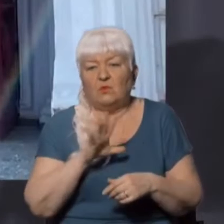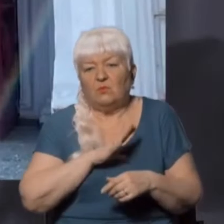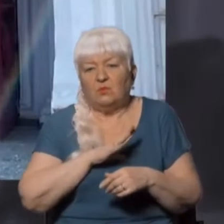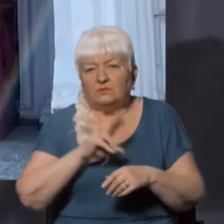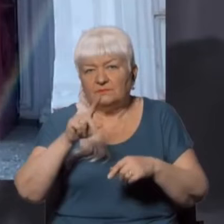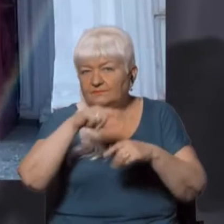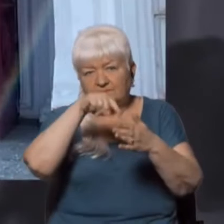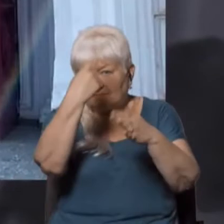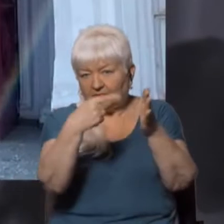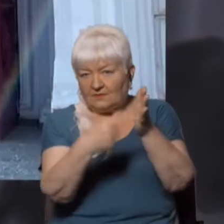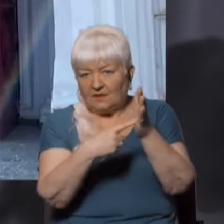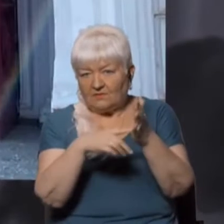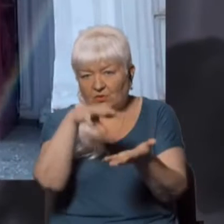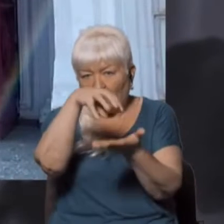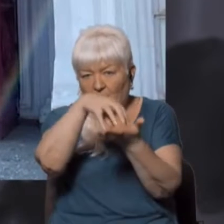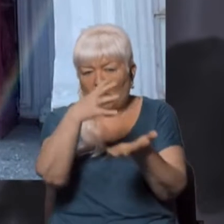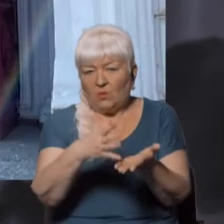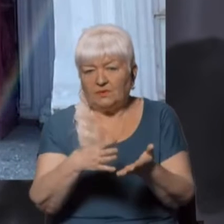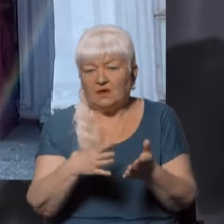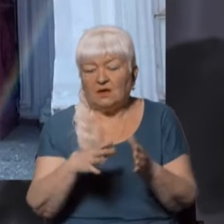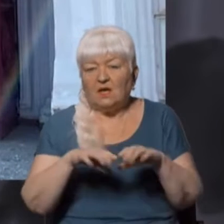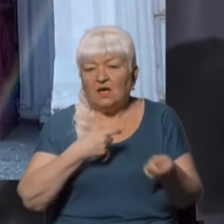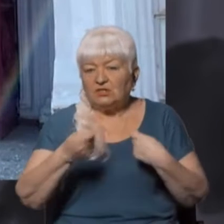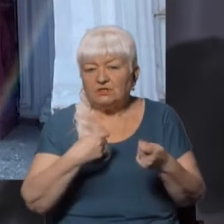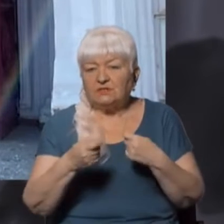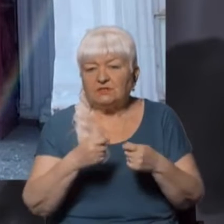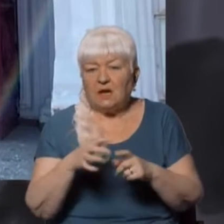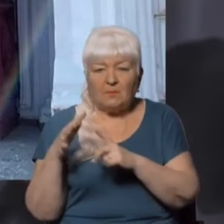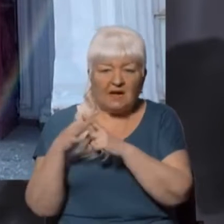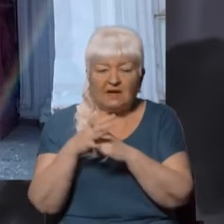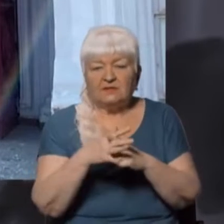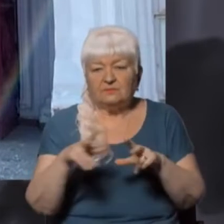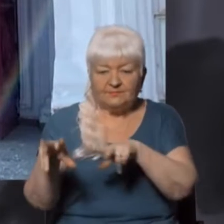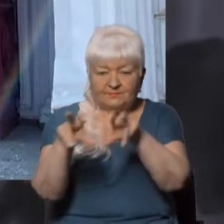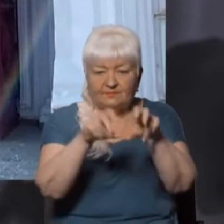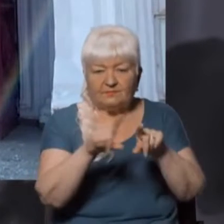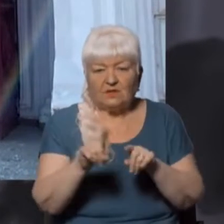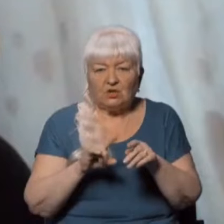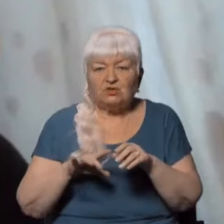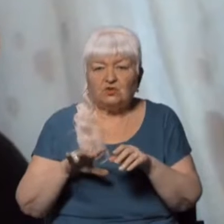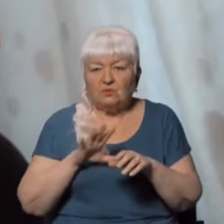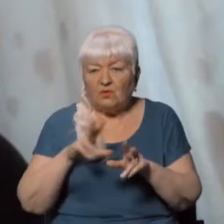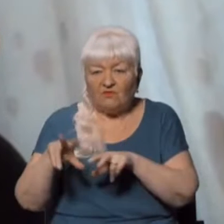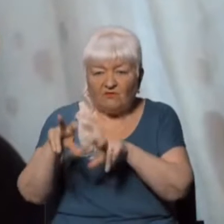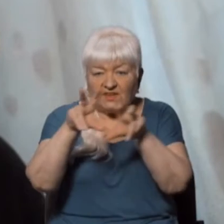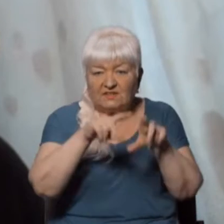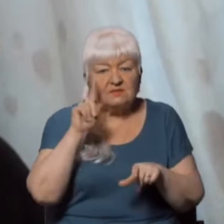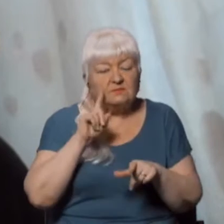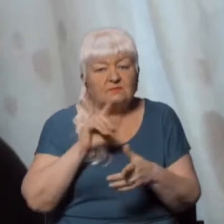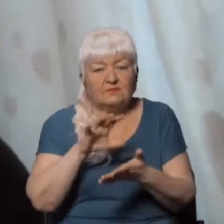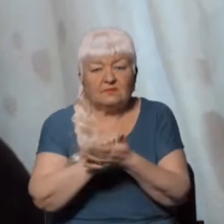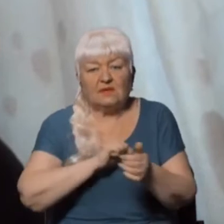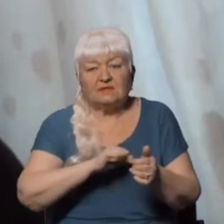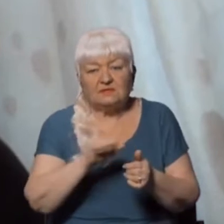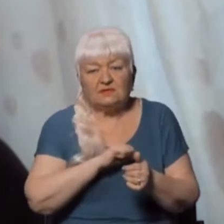Згодом самі окупанти визнали, що штаб атакували з безпілотника, який вилетів з тимчасово окупованого Севастополя. У свою чергу голова